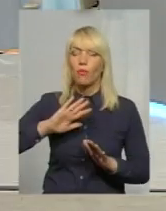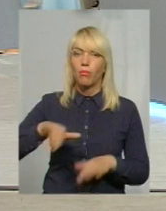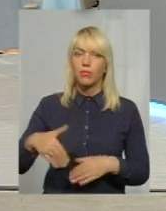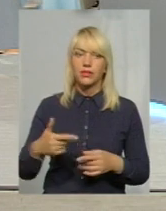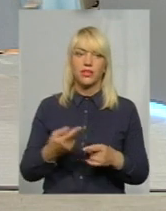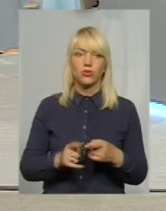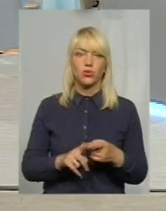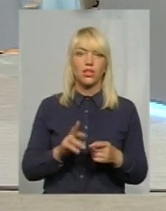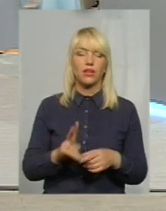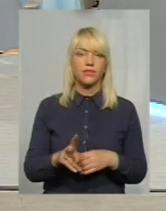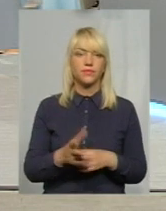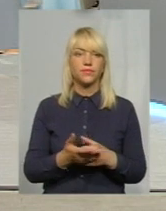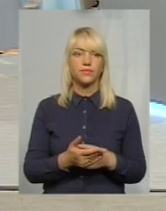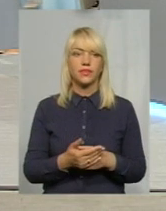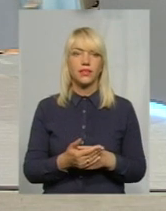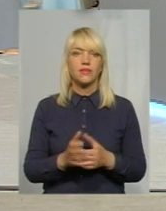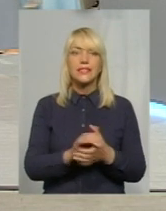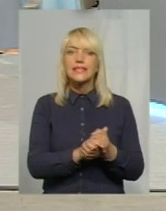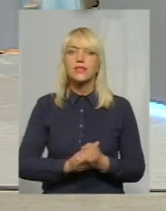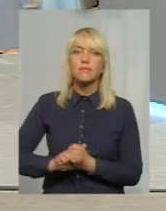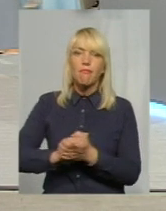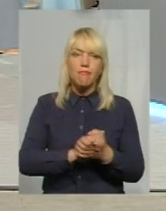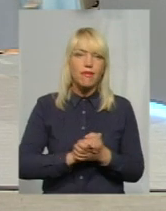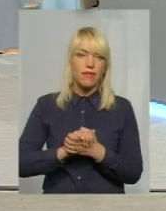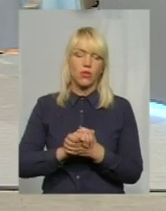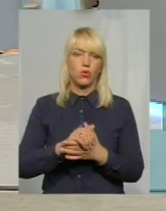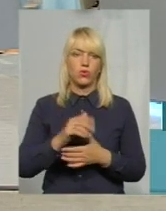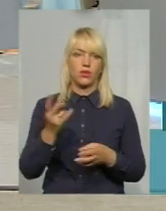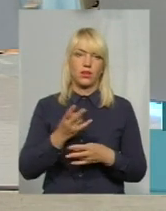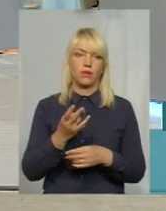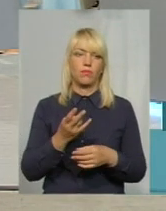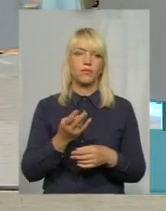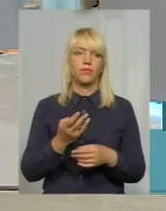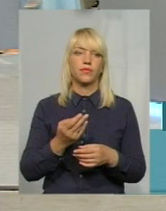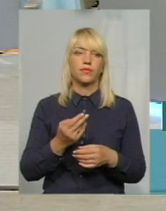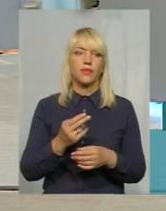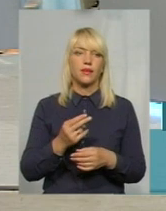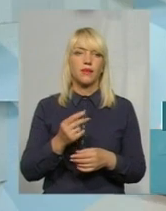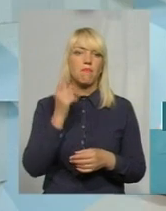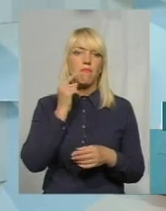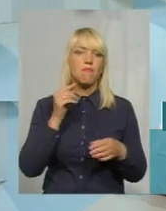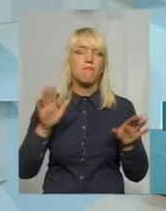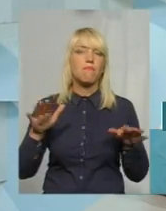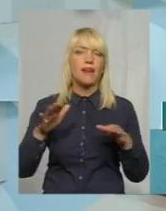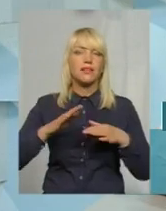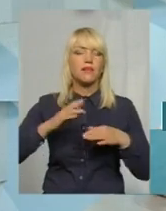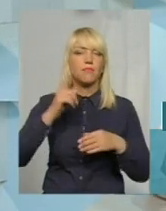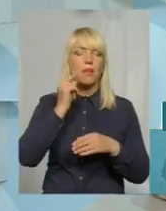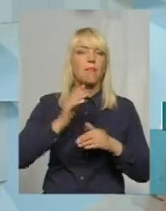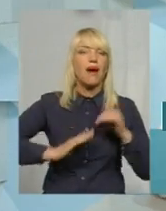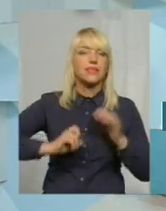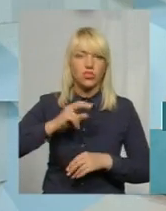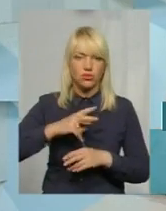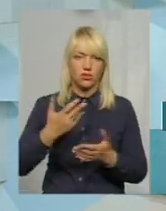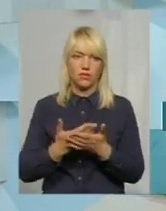спілки пасічників, чи якоїсь загальної організації, якою можна